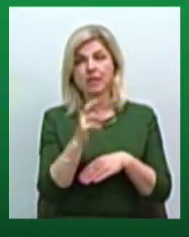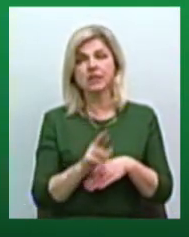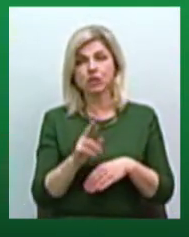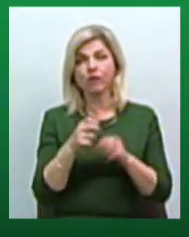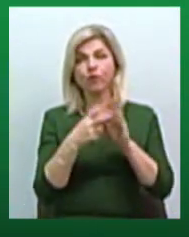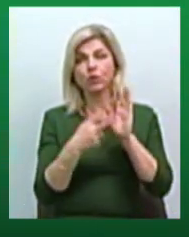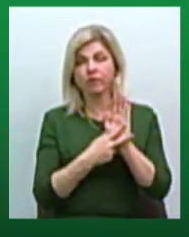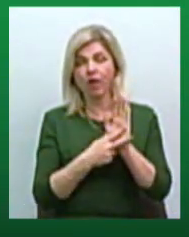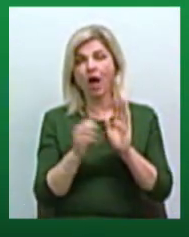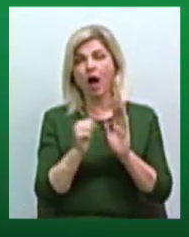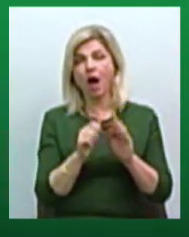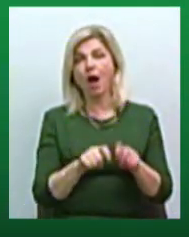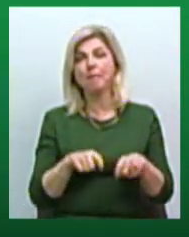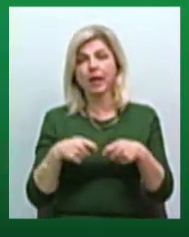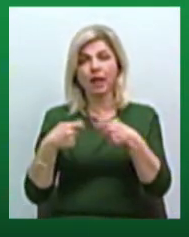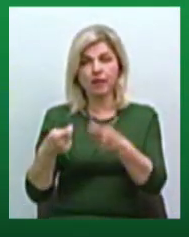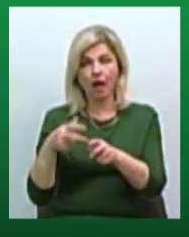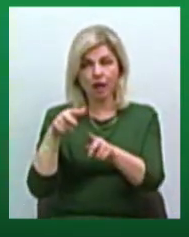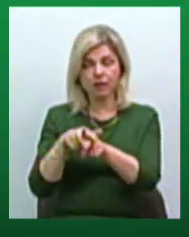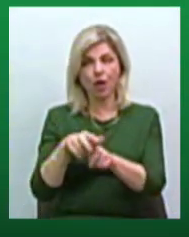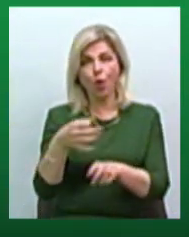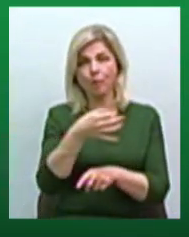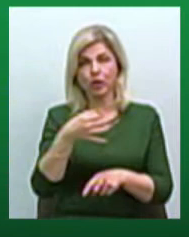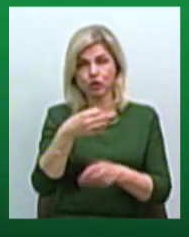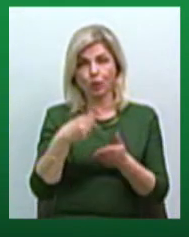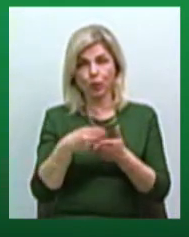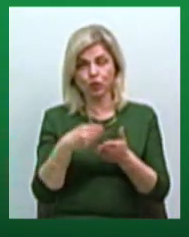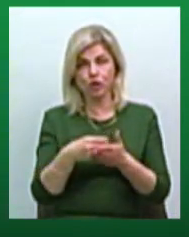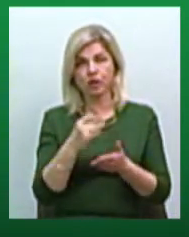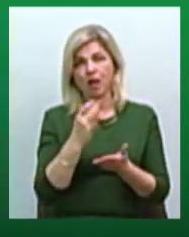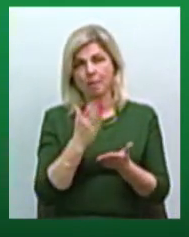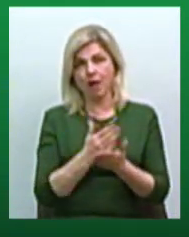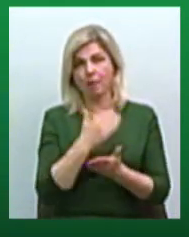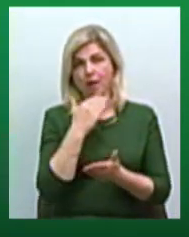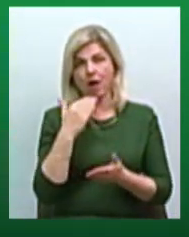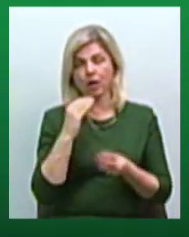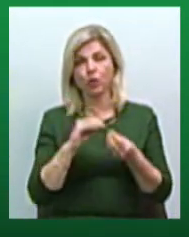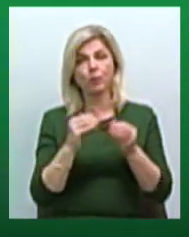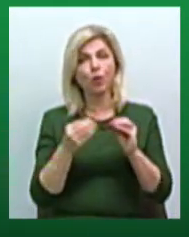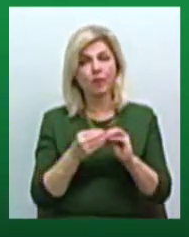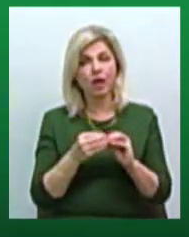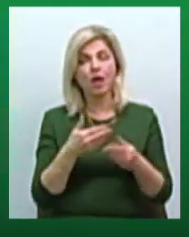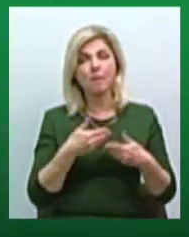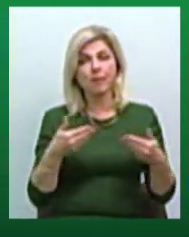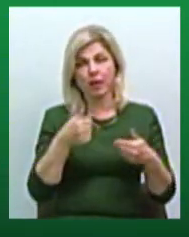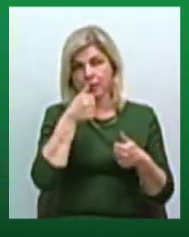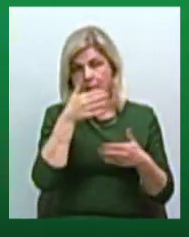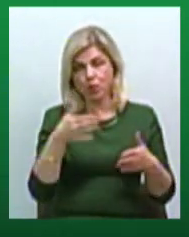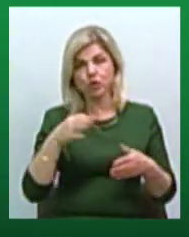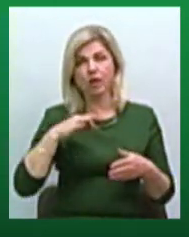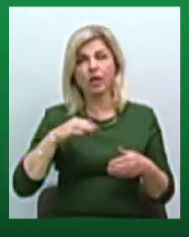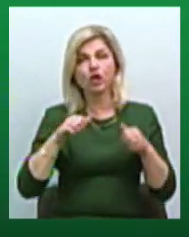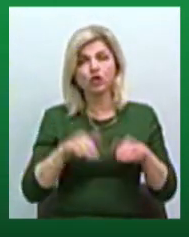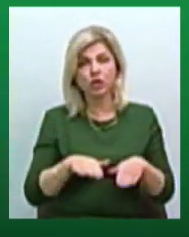передали чомусь на обласний бюджет. Сьогодні маємо дуже багато проблем, але ми не можемо їх